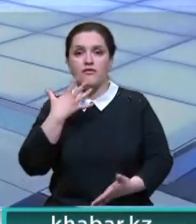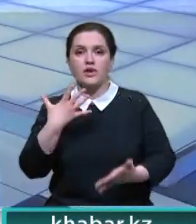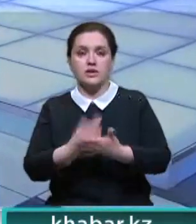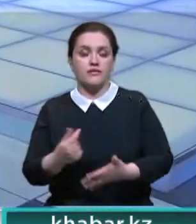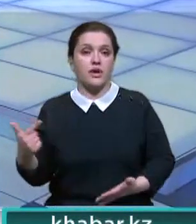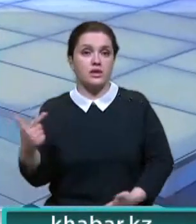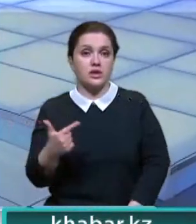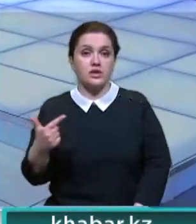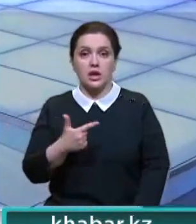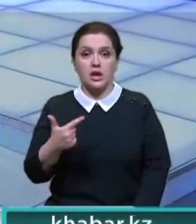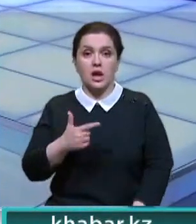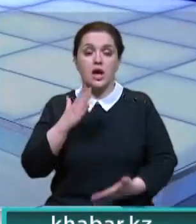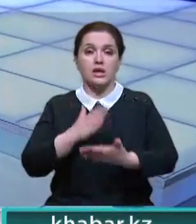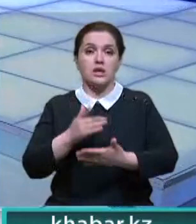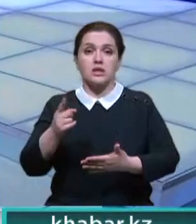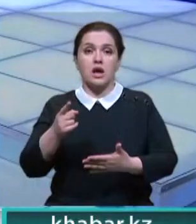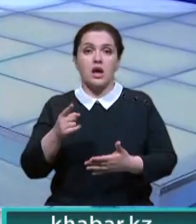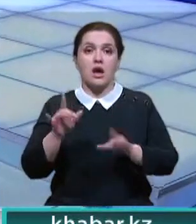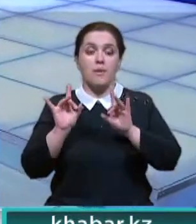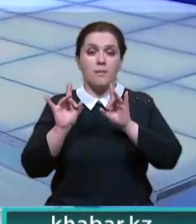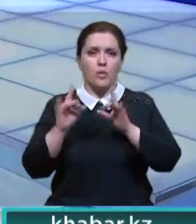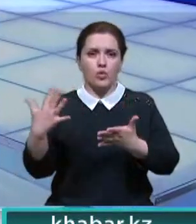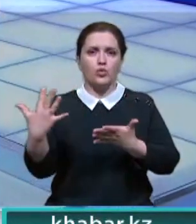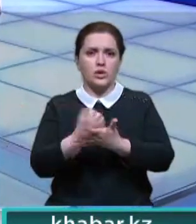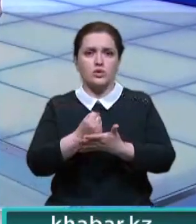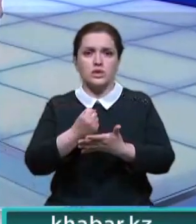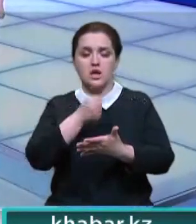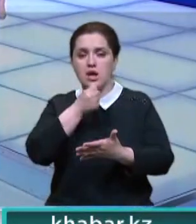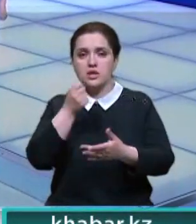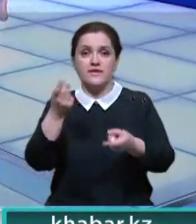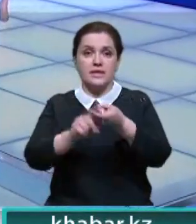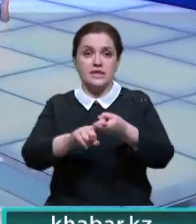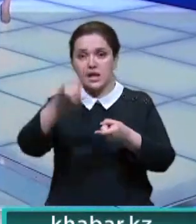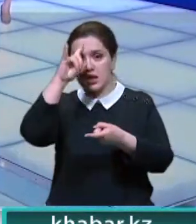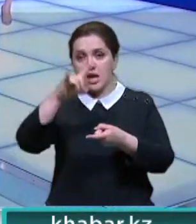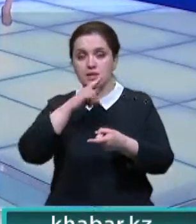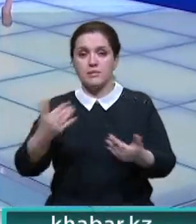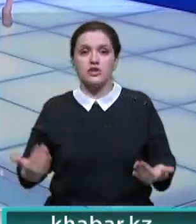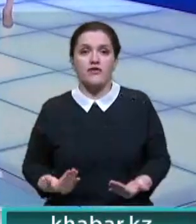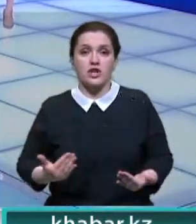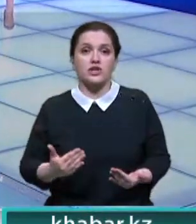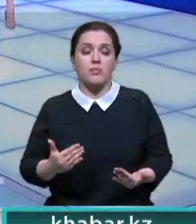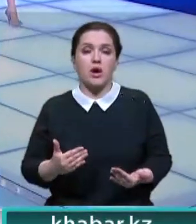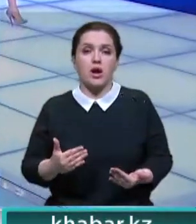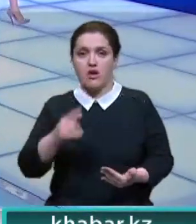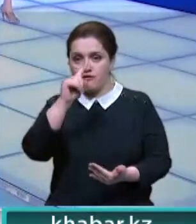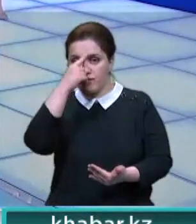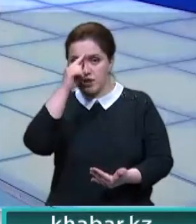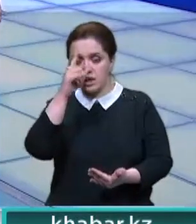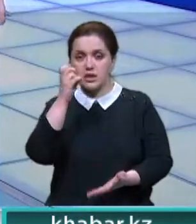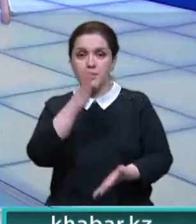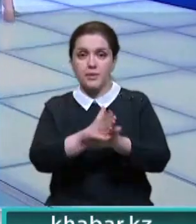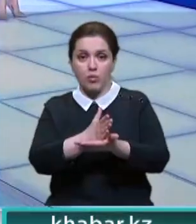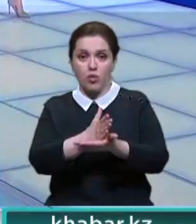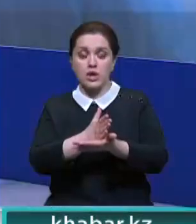22 наших соотечественника. Нашим продюсерам удалось связаться с казахстанцем, проживающим в этой стране.